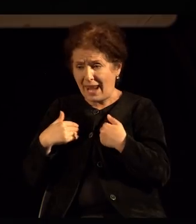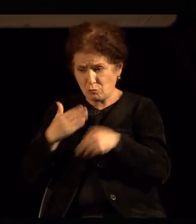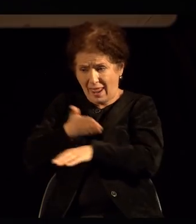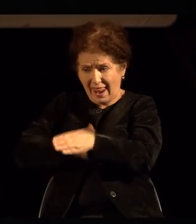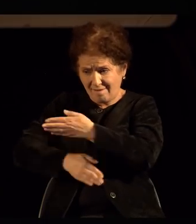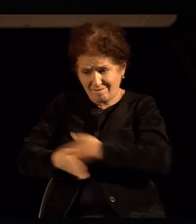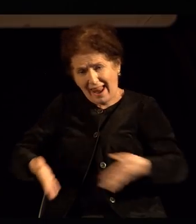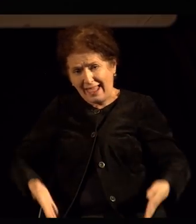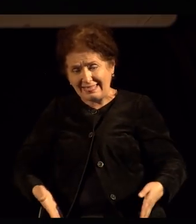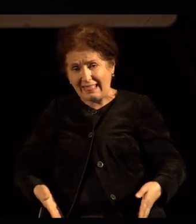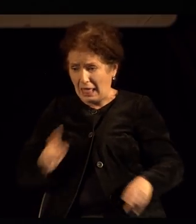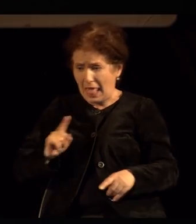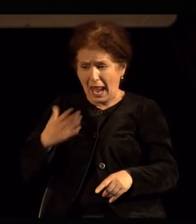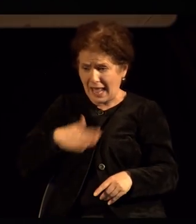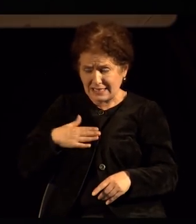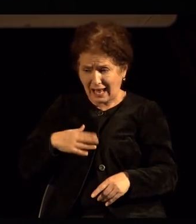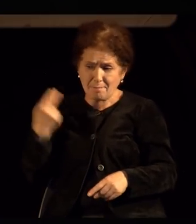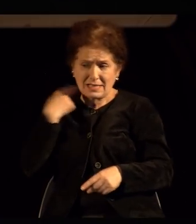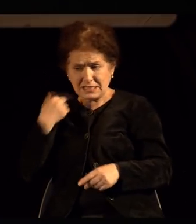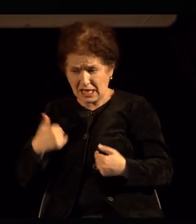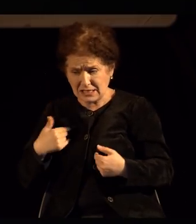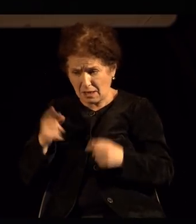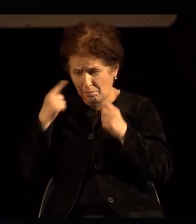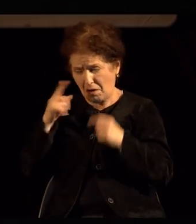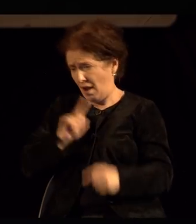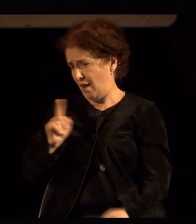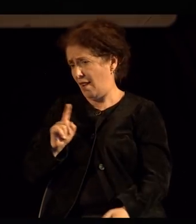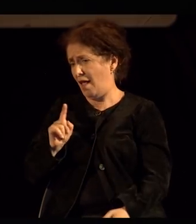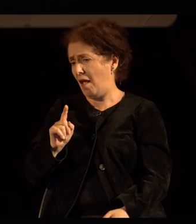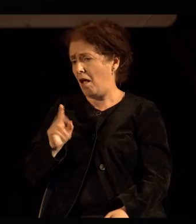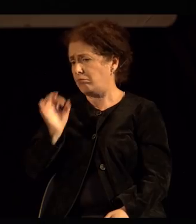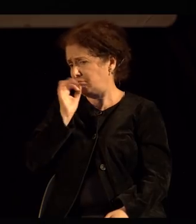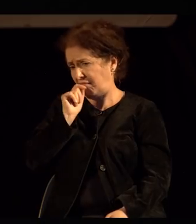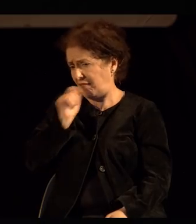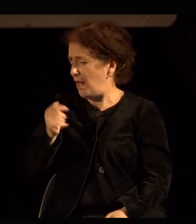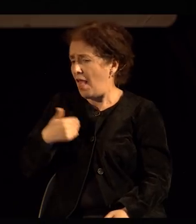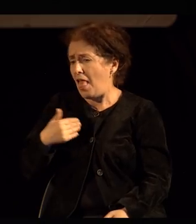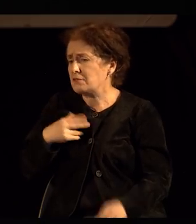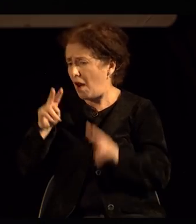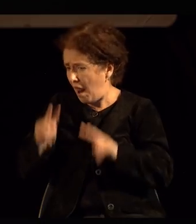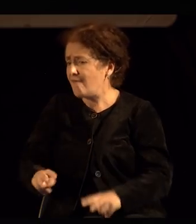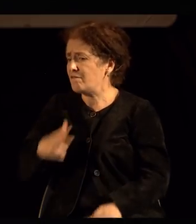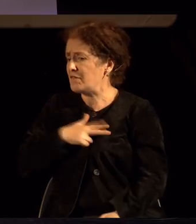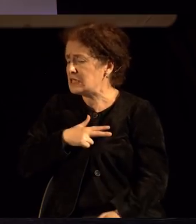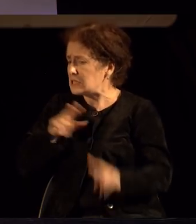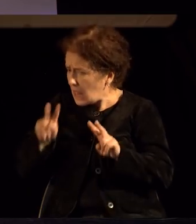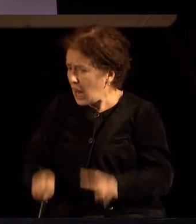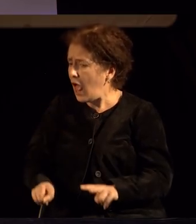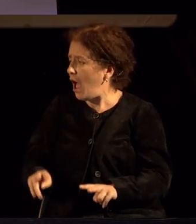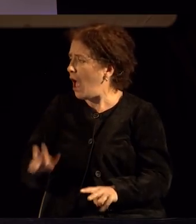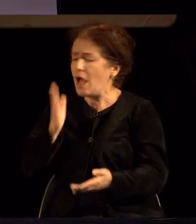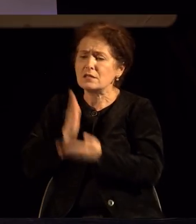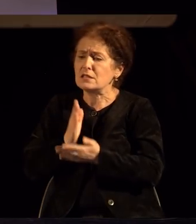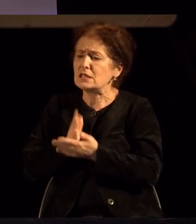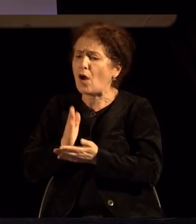необична или страна работа, ќе ви кажам дека вопшто не е. Тук и аз навистина, во